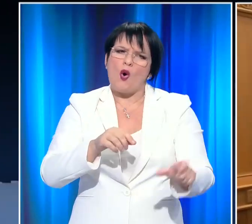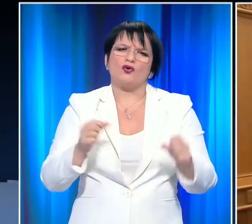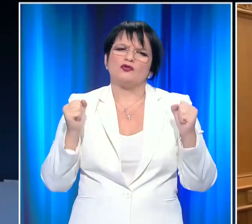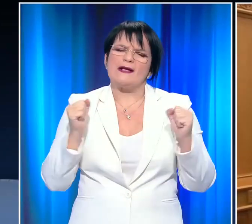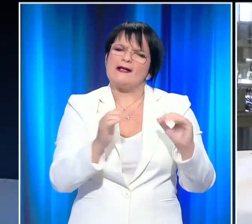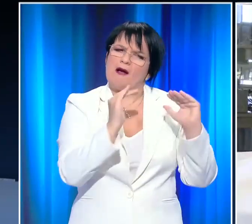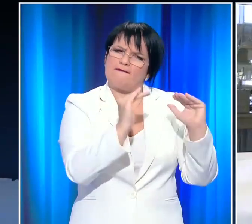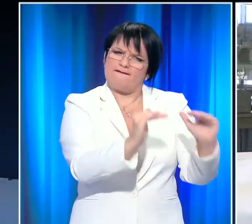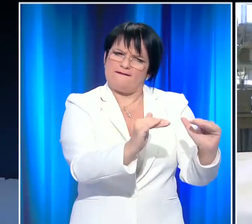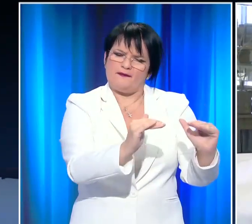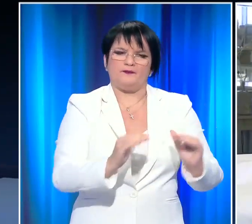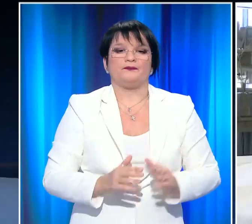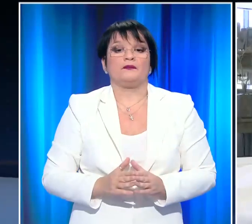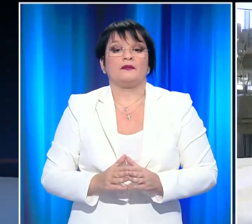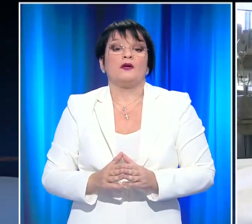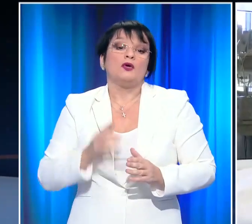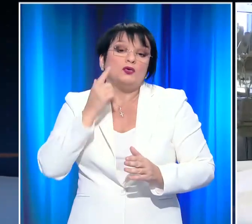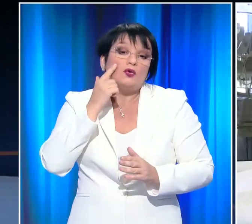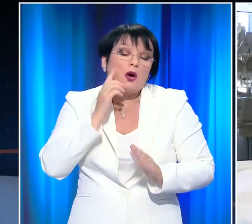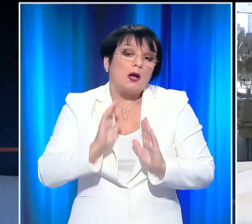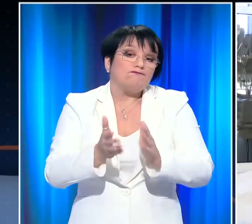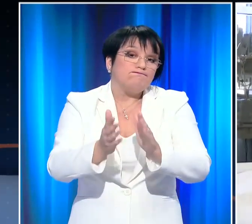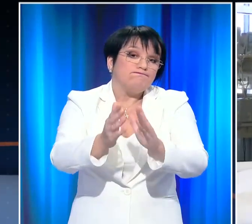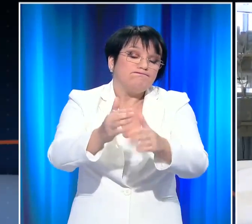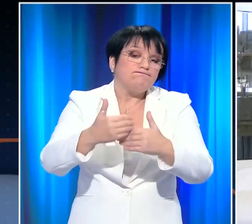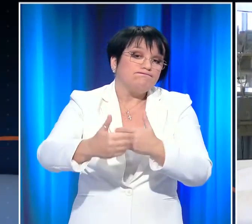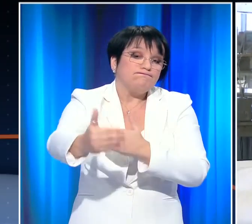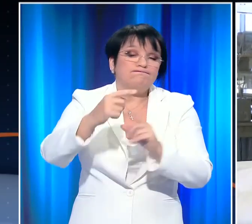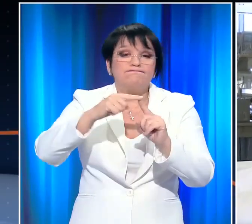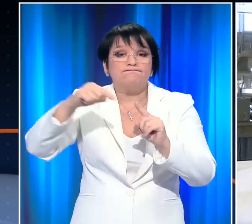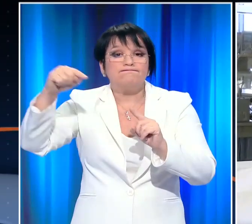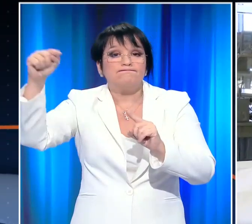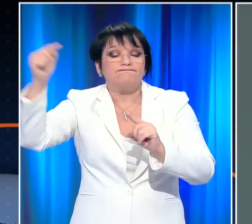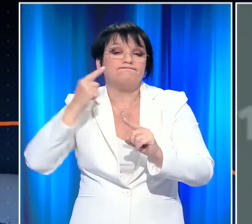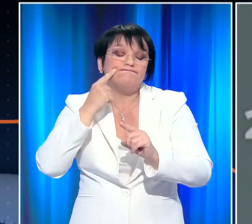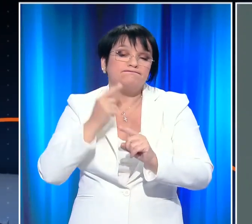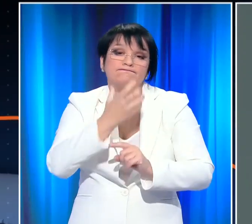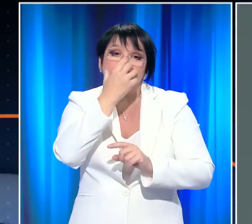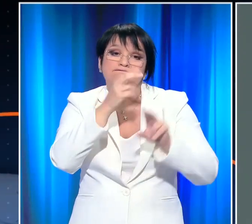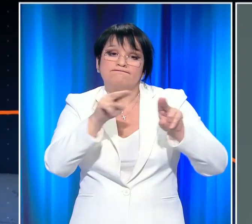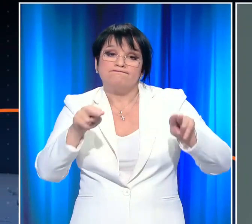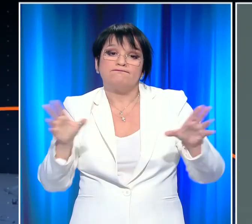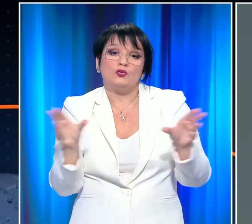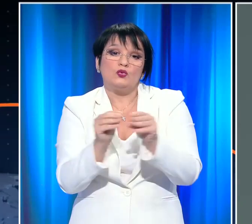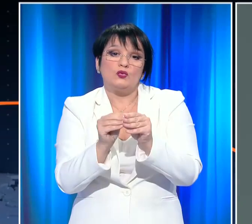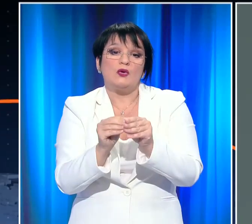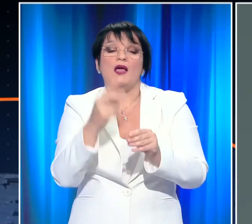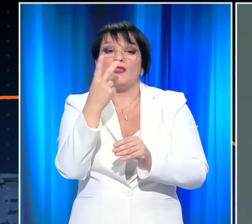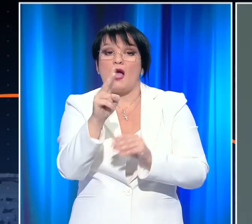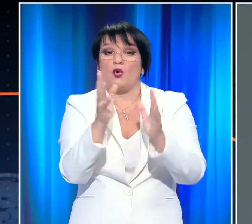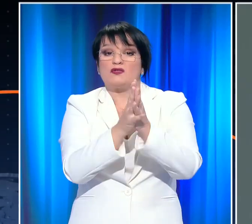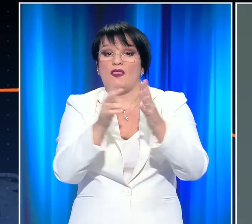παραμένει σταθερή. Ο κρίσιμος δείκτης για την πορεία της πανδημίας είναι ο αριθμός των διασωληνωμένων. Σήμερα στην Αττική από τις